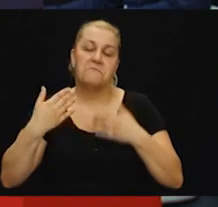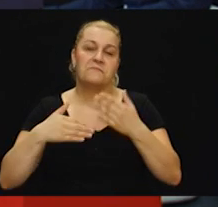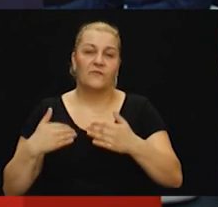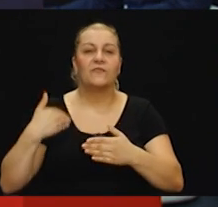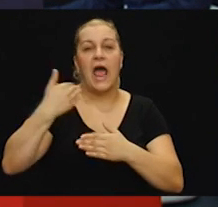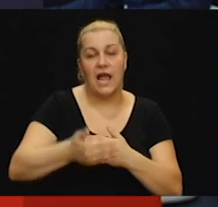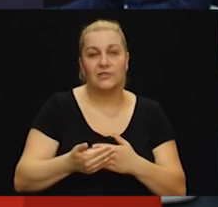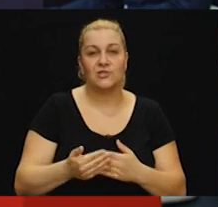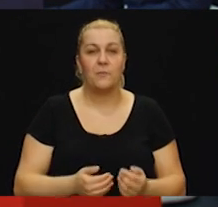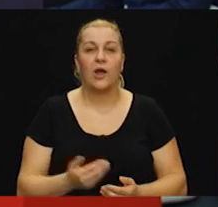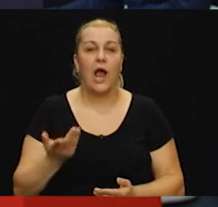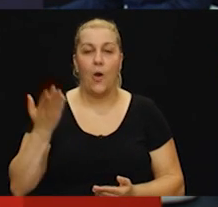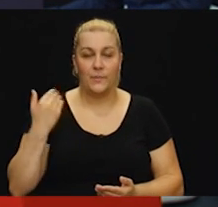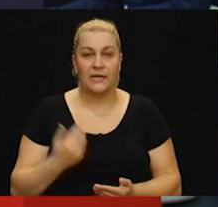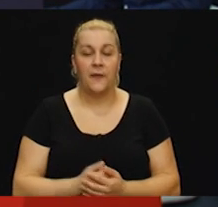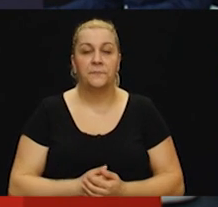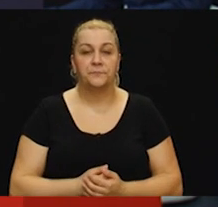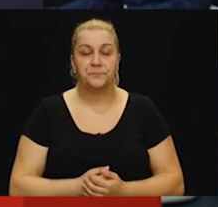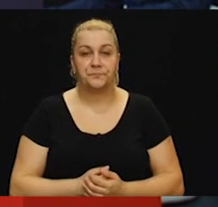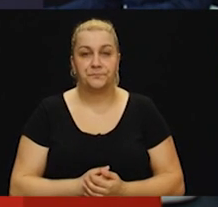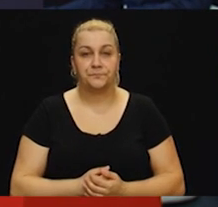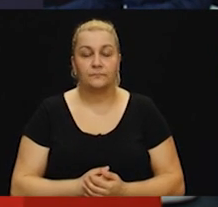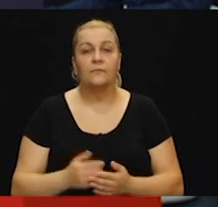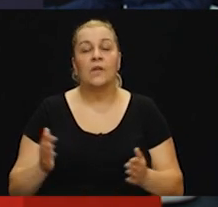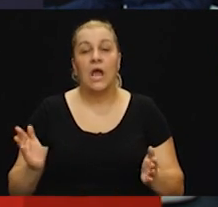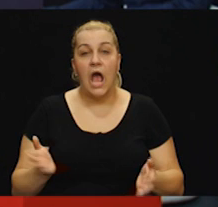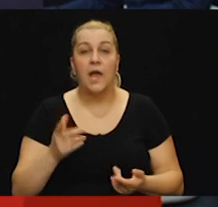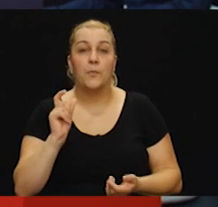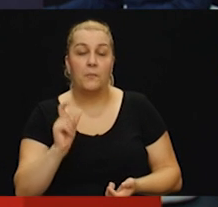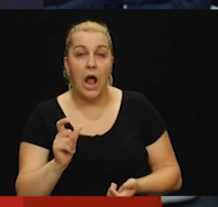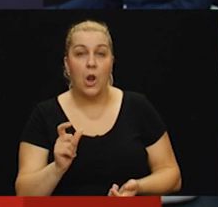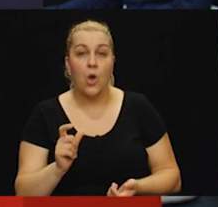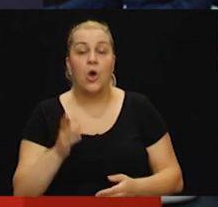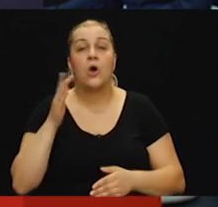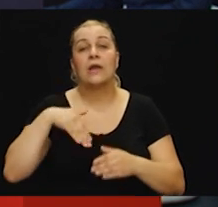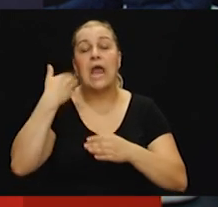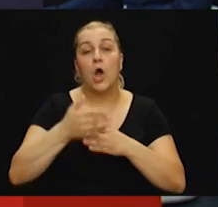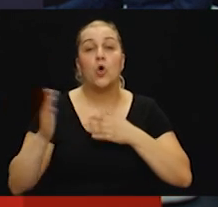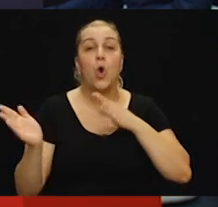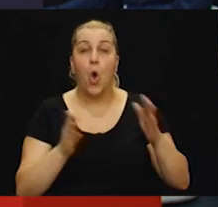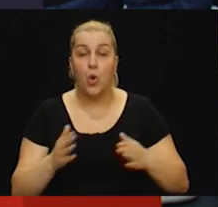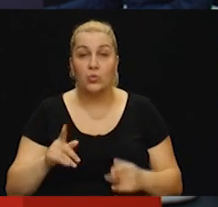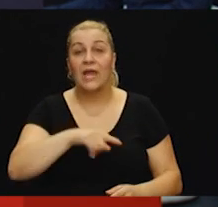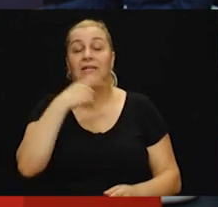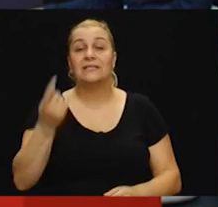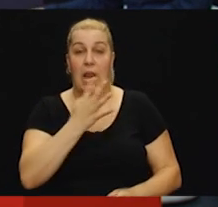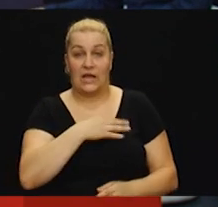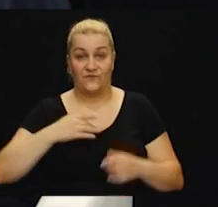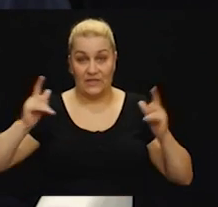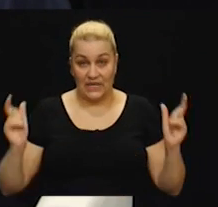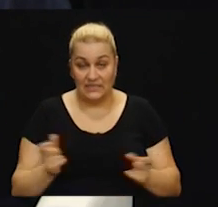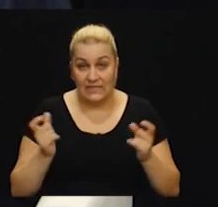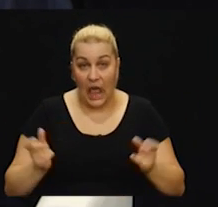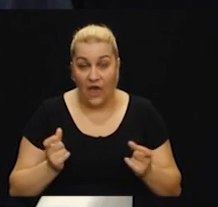Vratit ćemo to na one pozicije koje vam pripadaju. Ajmo malo, nakon oluje, cijela Hrvatska slavi,